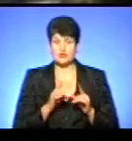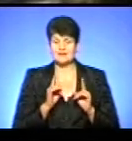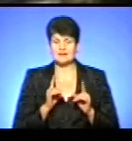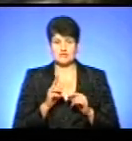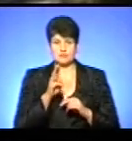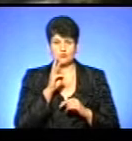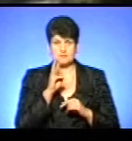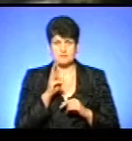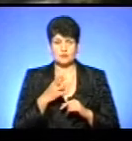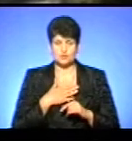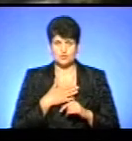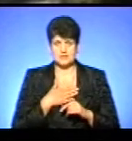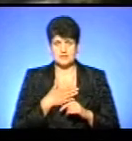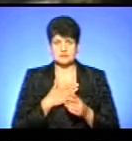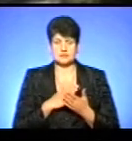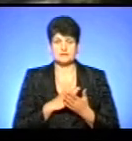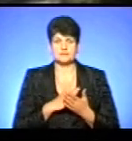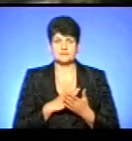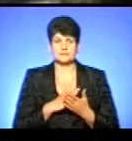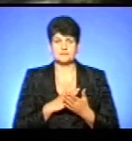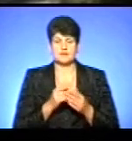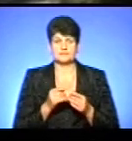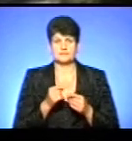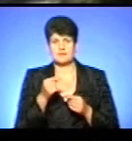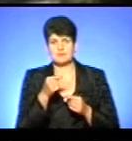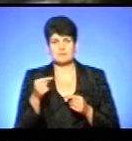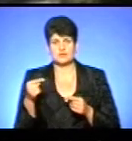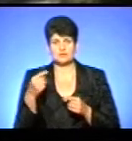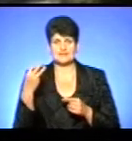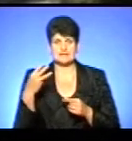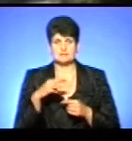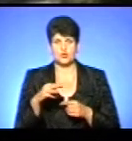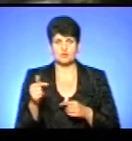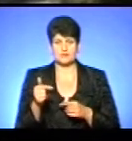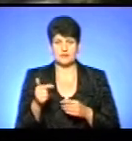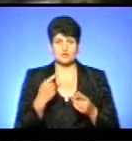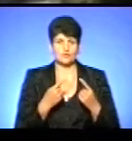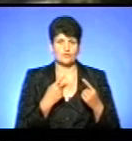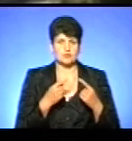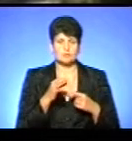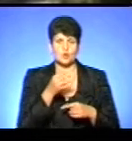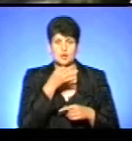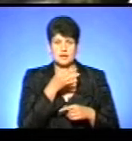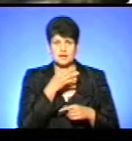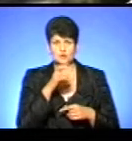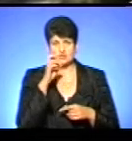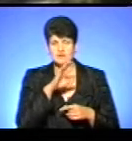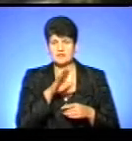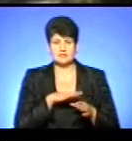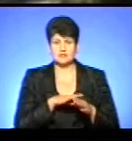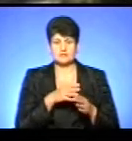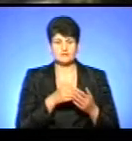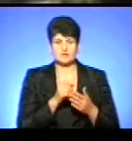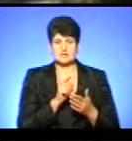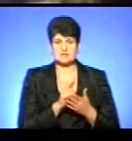зарплаті в нас йде розрив в 30 мільйонів гривень. Якщо говорити про ліки, то держава не виконала своїх зобов